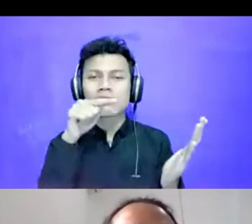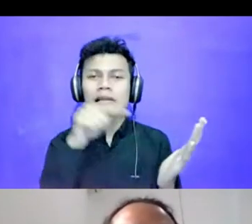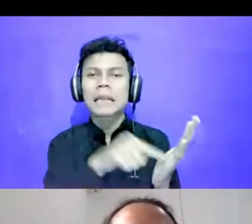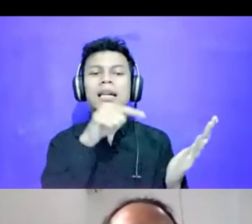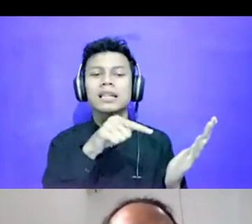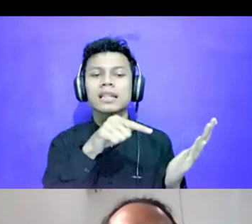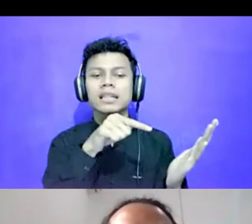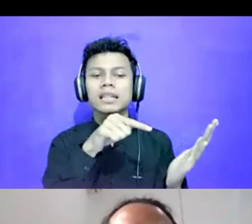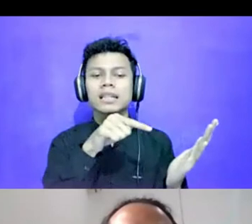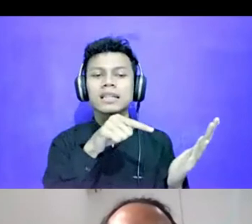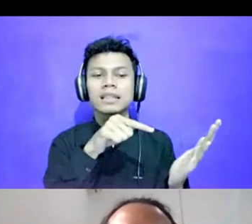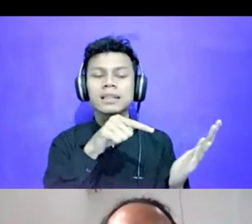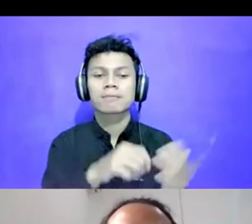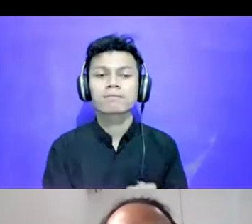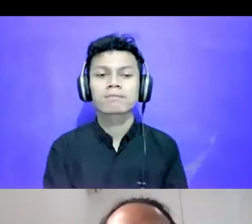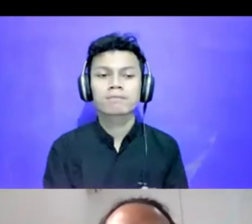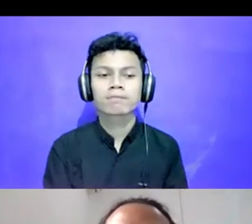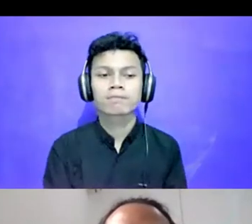Klik di sini.